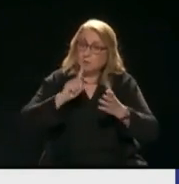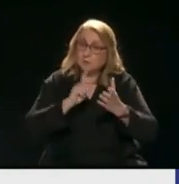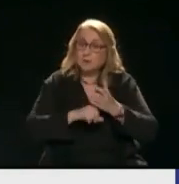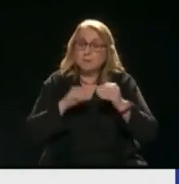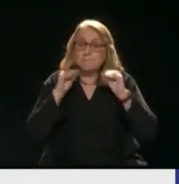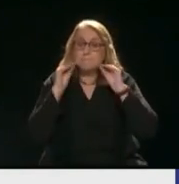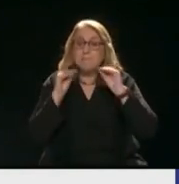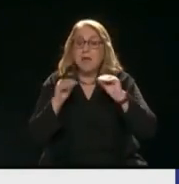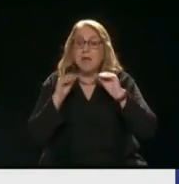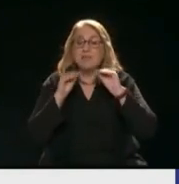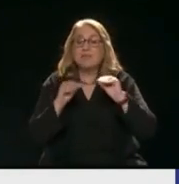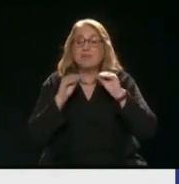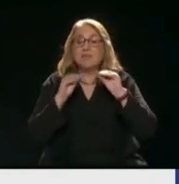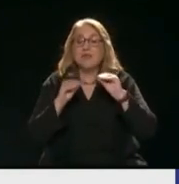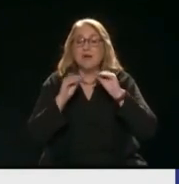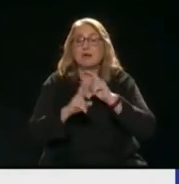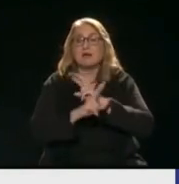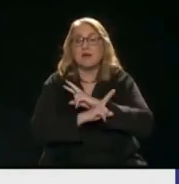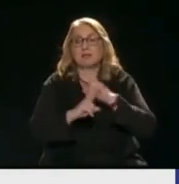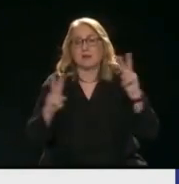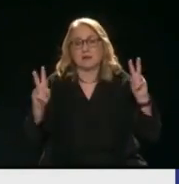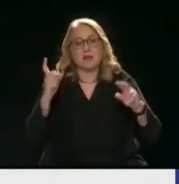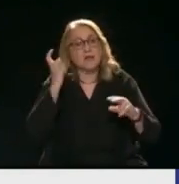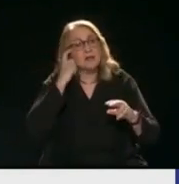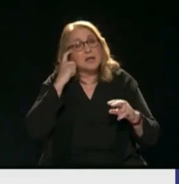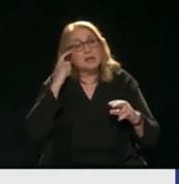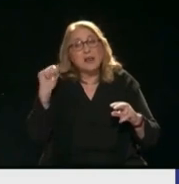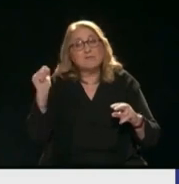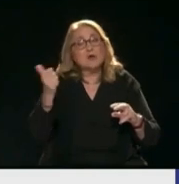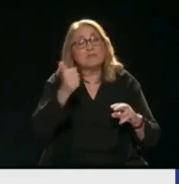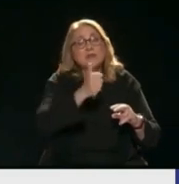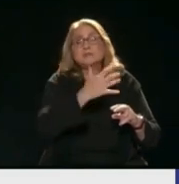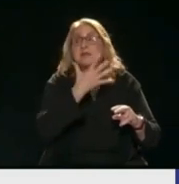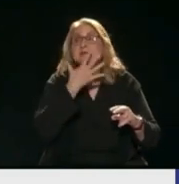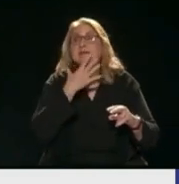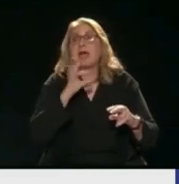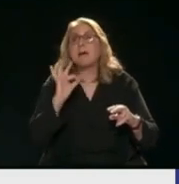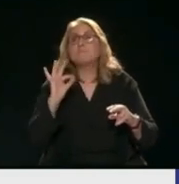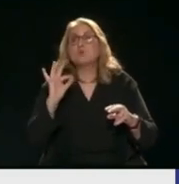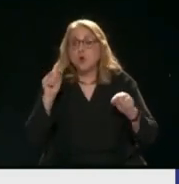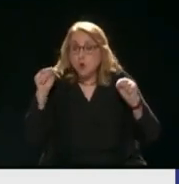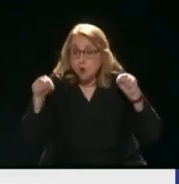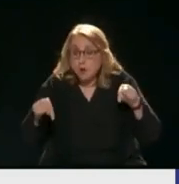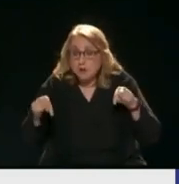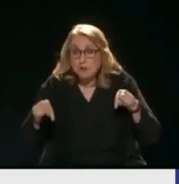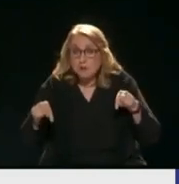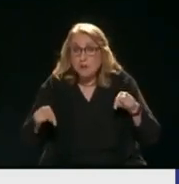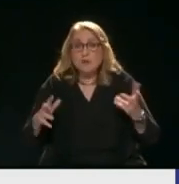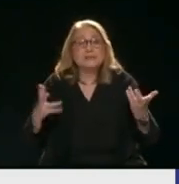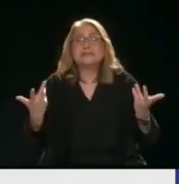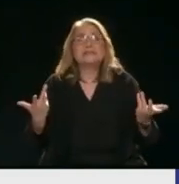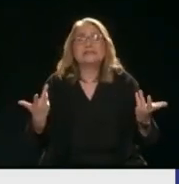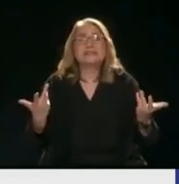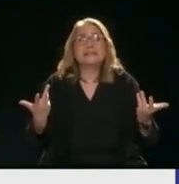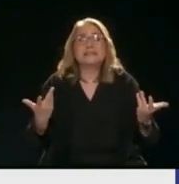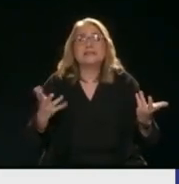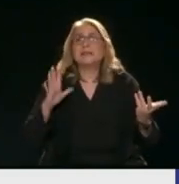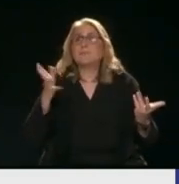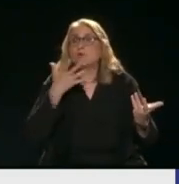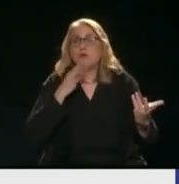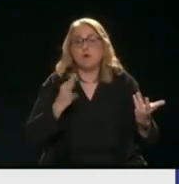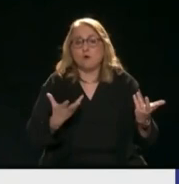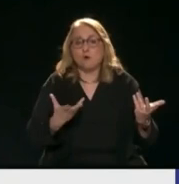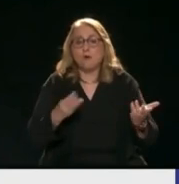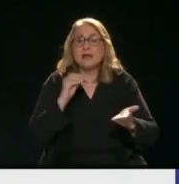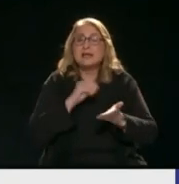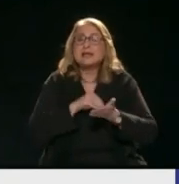Να κατανοήσει ο καθένας Για ποιο λόγο είναι εδώ Για ποιο λόγο είναι στην εσάρκωσή του Και πού στην πολιτεία Και δει Μέσα